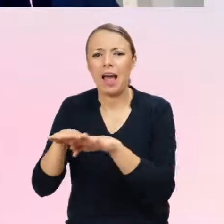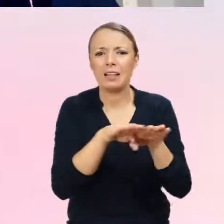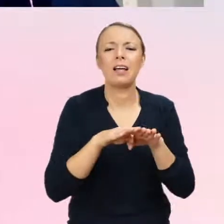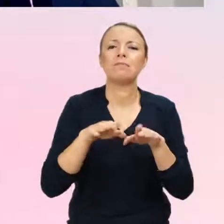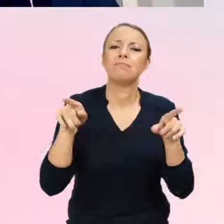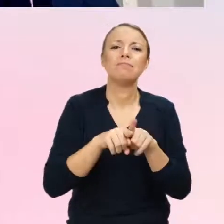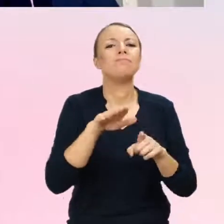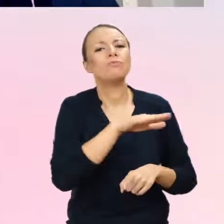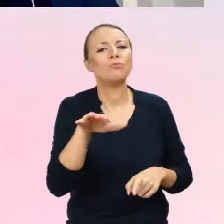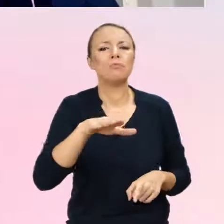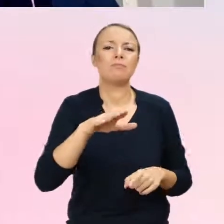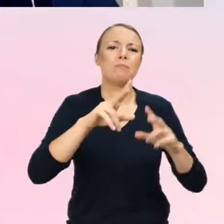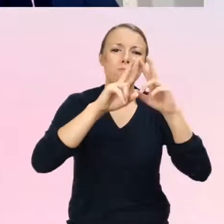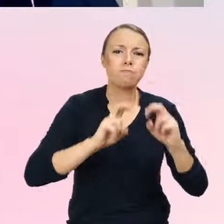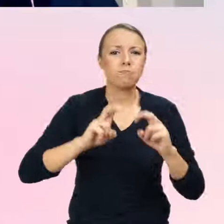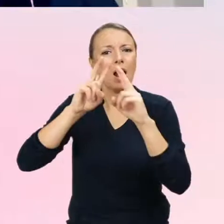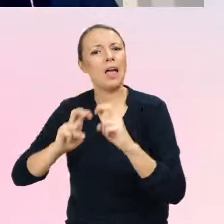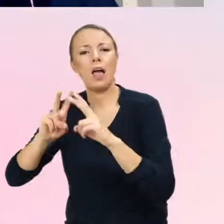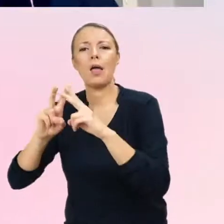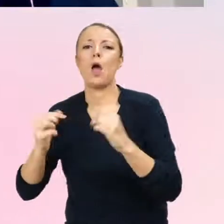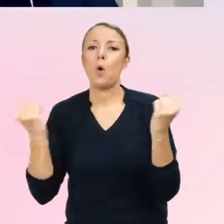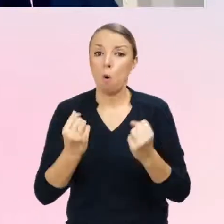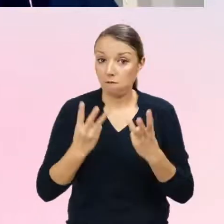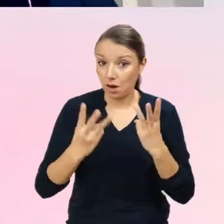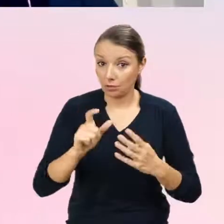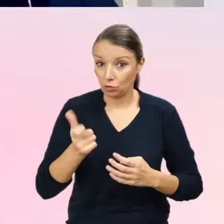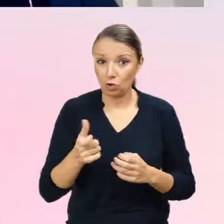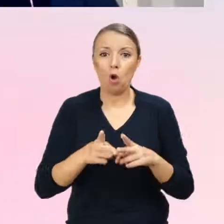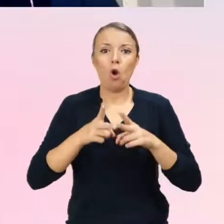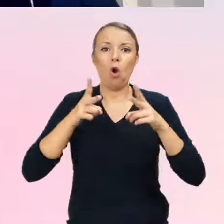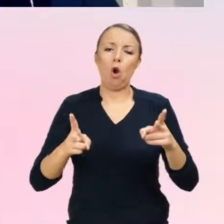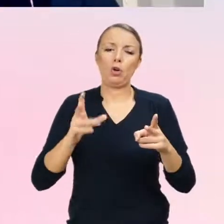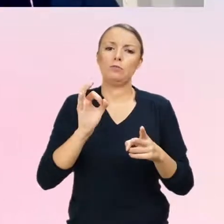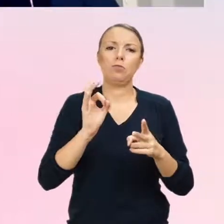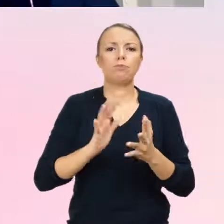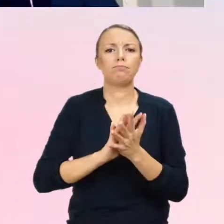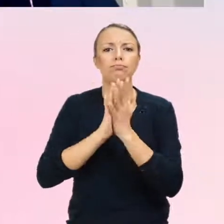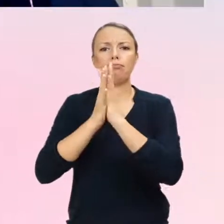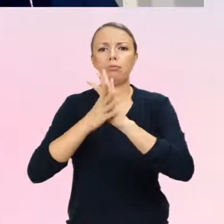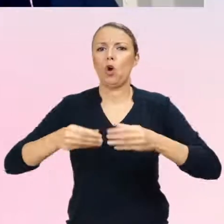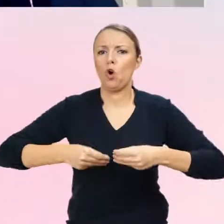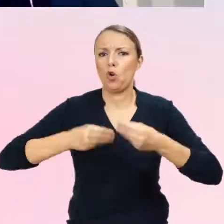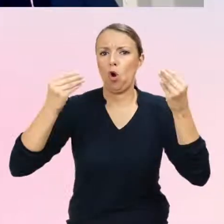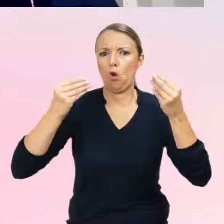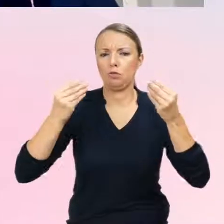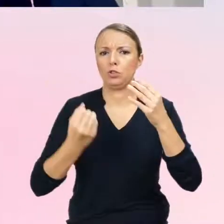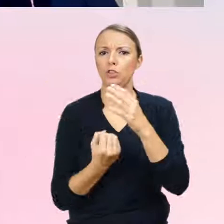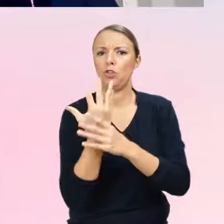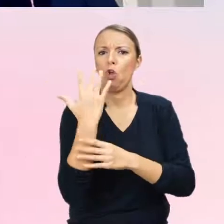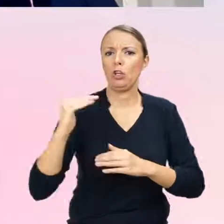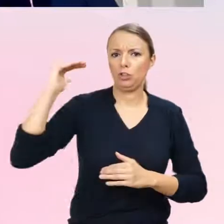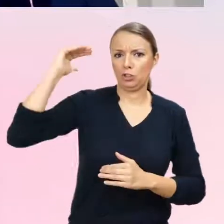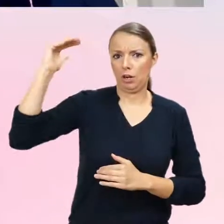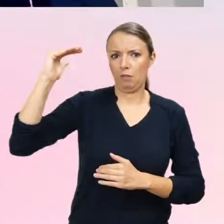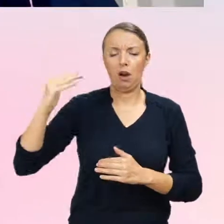bardzo istotnym jest okres właśnie dojrzewania, bo to jest taki okres, kiedy my robimy taką klatkę stop